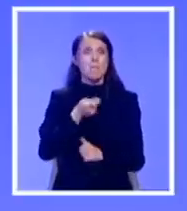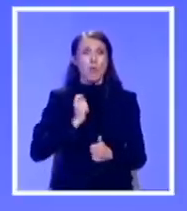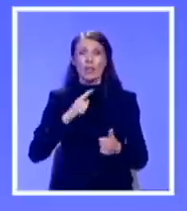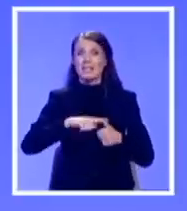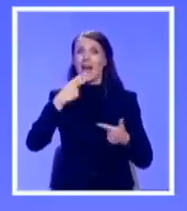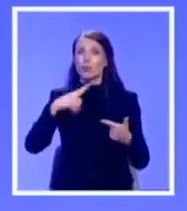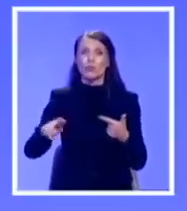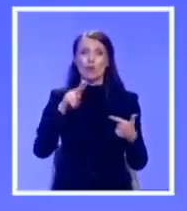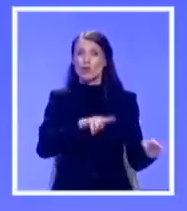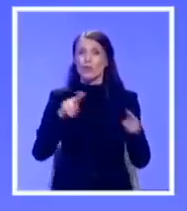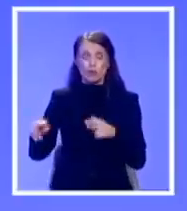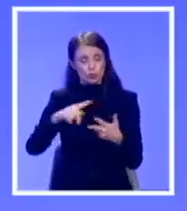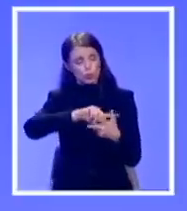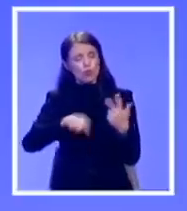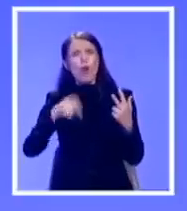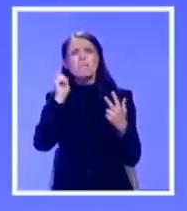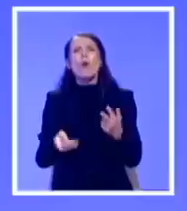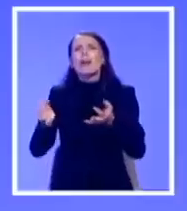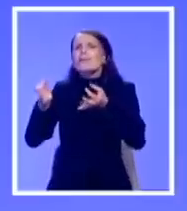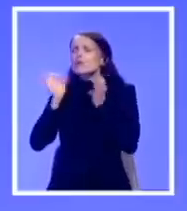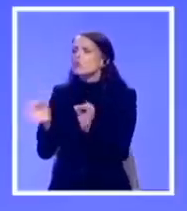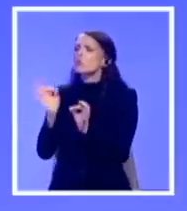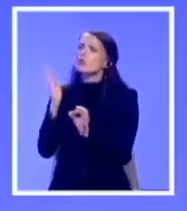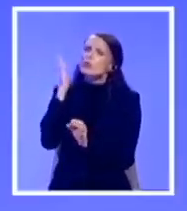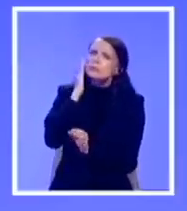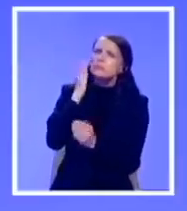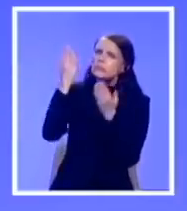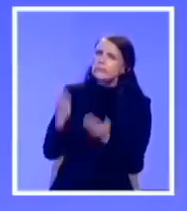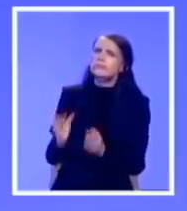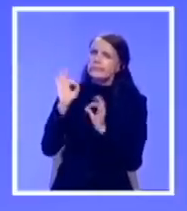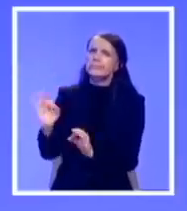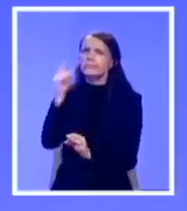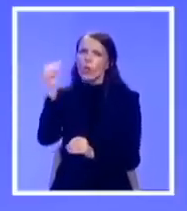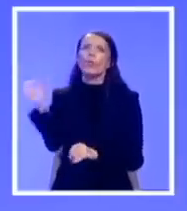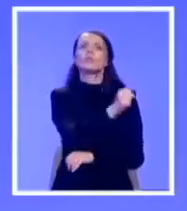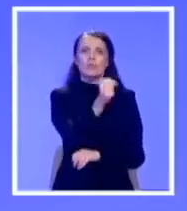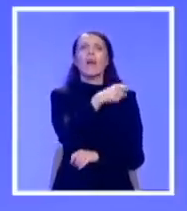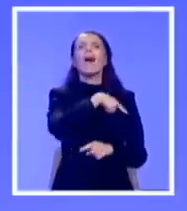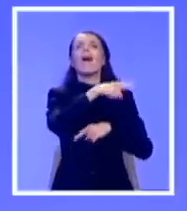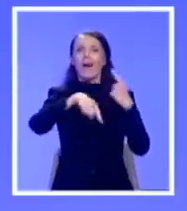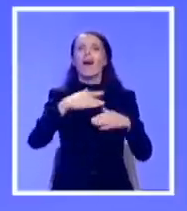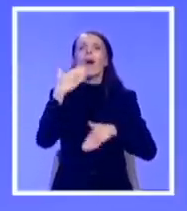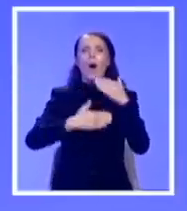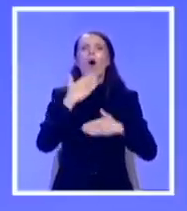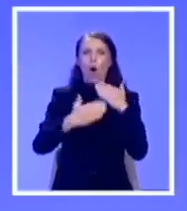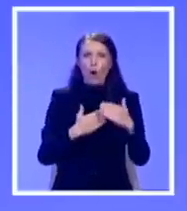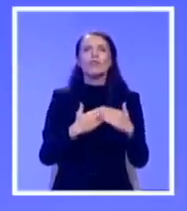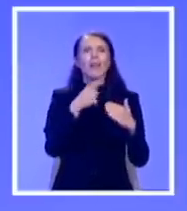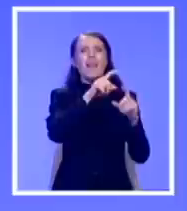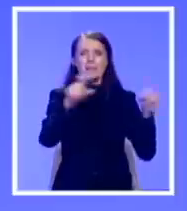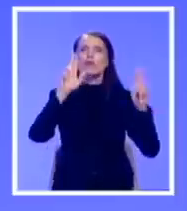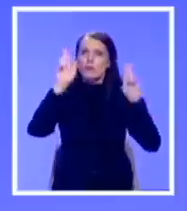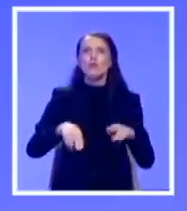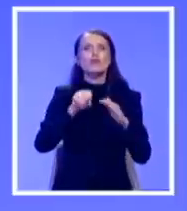tužilaštvo i sudstvo koje je sačinjeno od kompetentnih i moralnih ljudi, vrlo bitno, može da stvori jake institucije koje mogu da sprovedu u